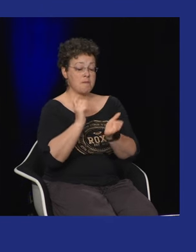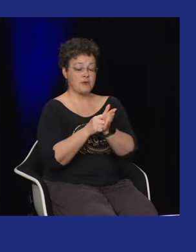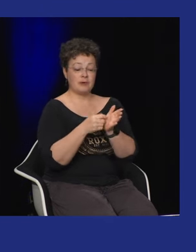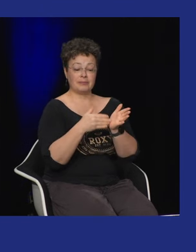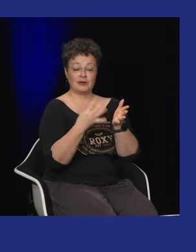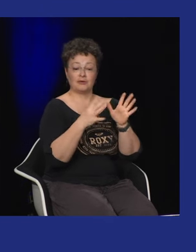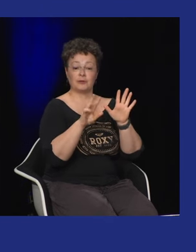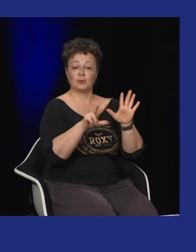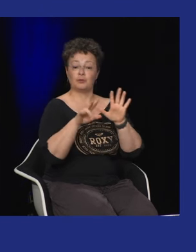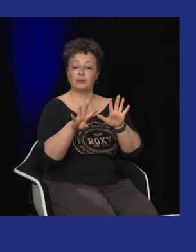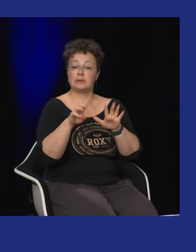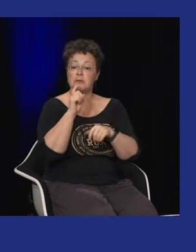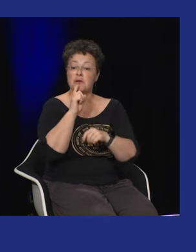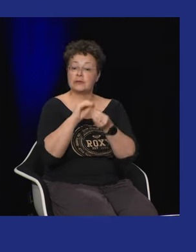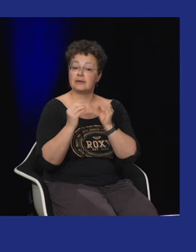congrès